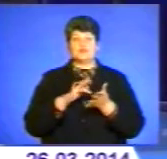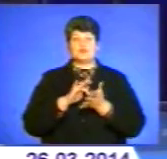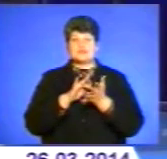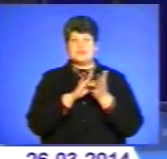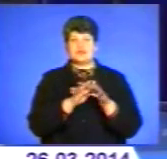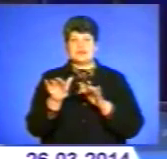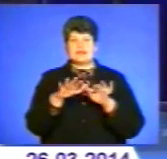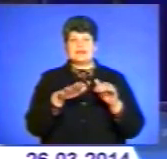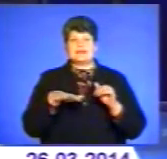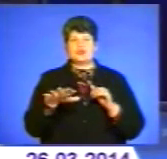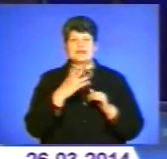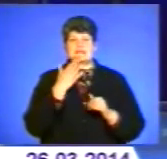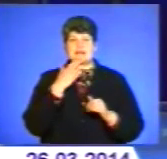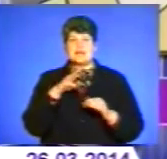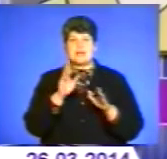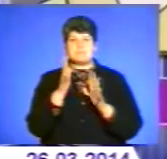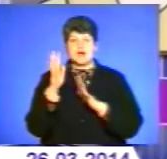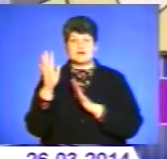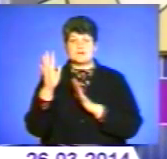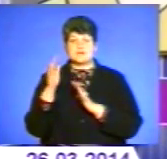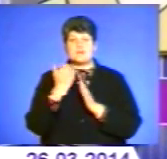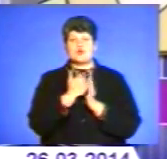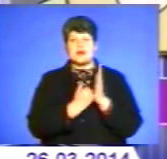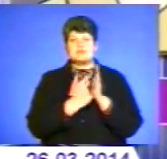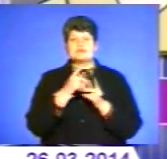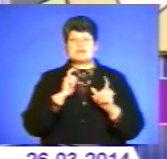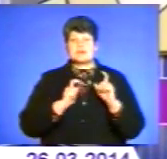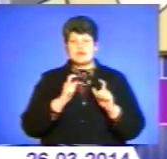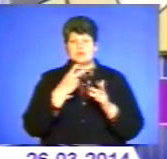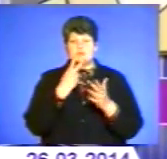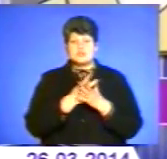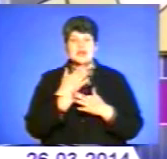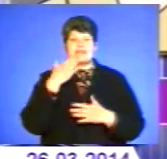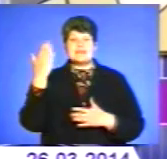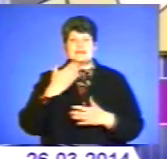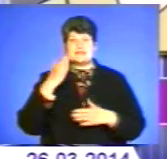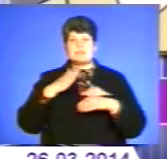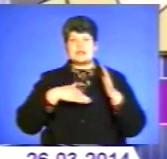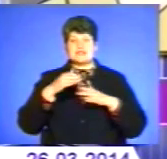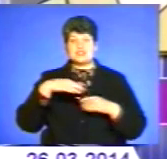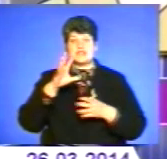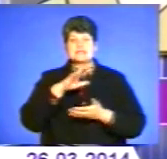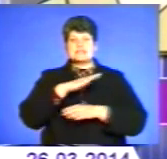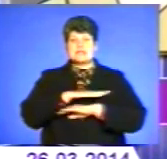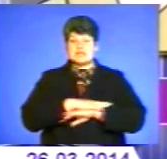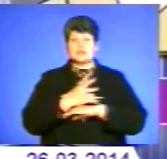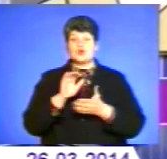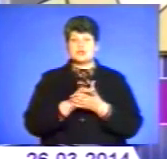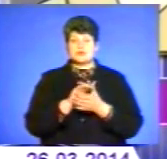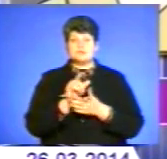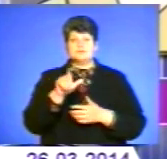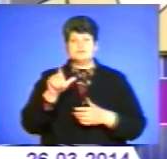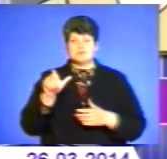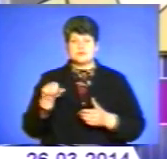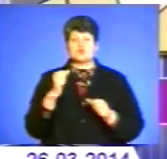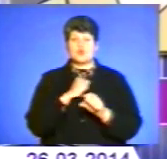Телефоном Наталя Бліхар. Програма семінару передбачає лекційні і практичні заняття, які ознайомлять учасників не лише